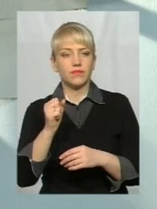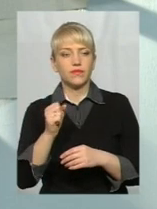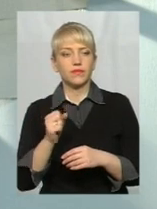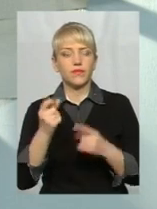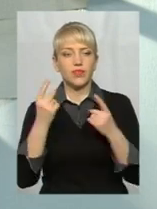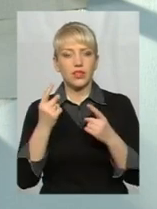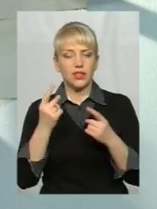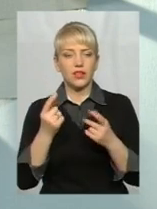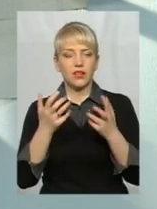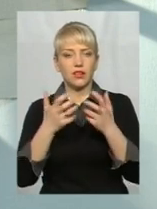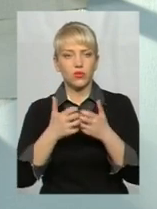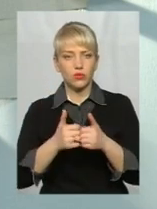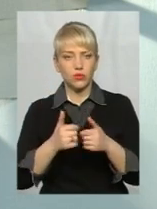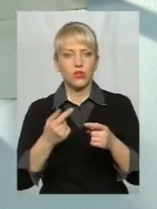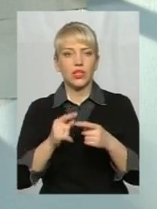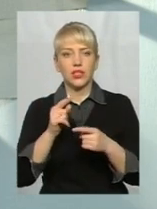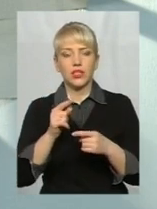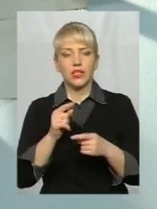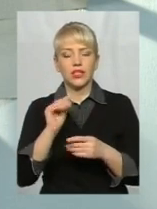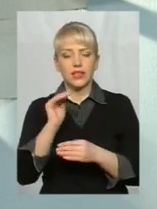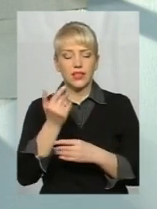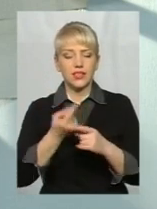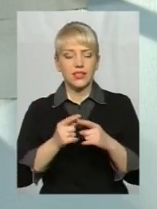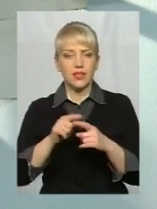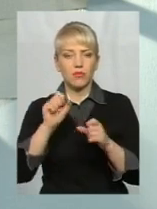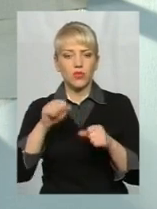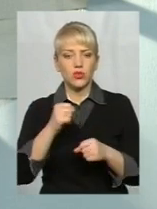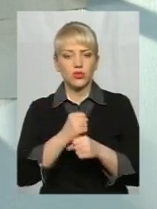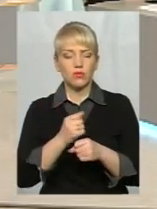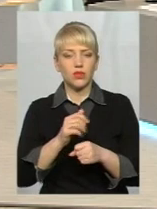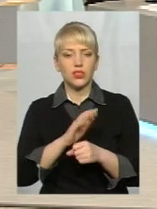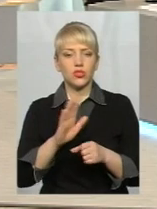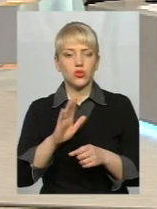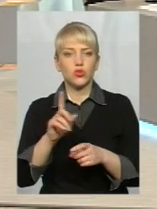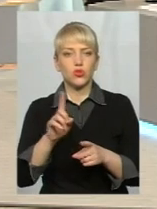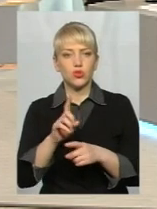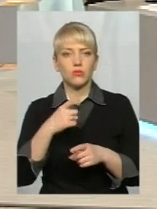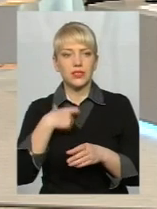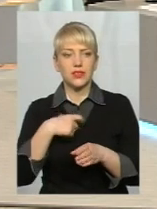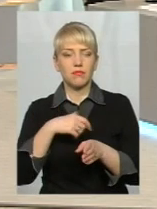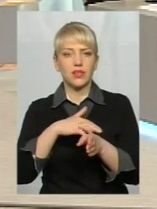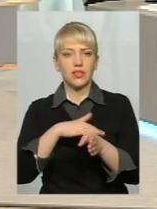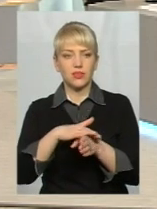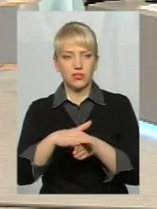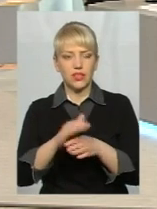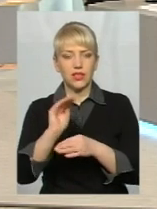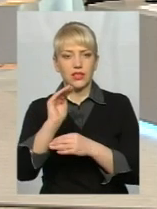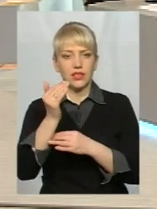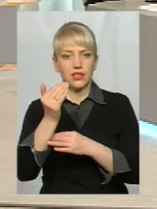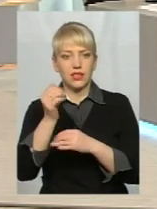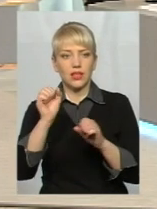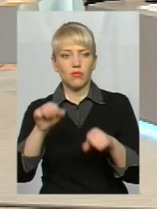це може робити не тільки для того, щоб себе реалізувати, як ми сказали про селфі. Вона може це робити